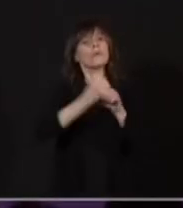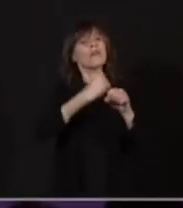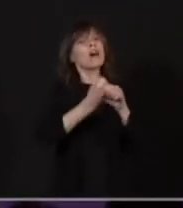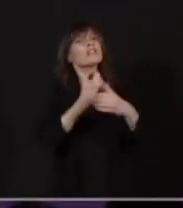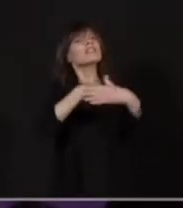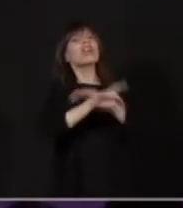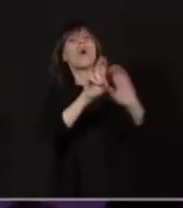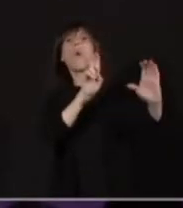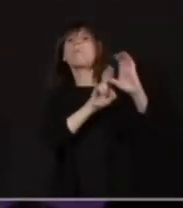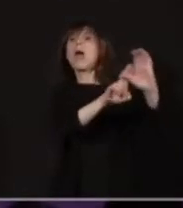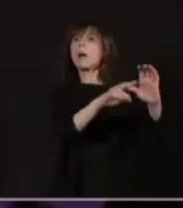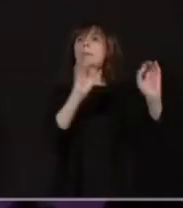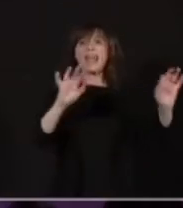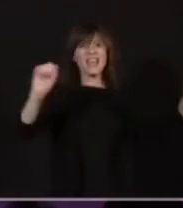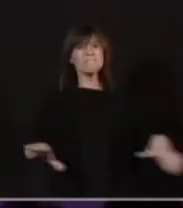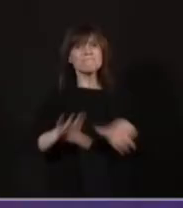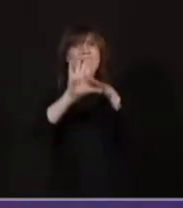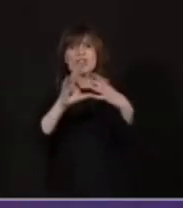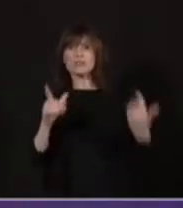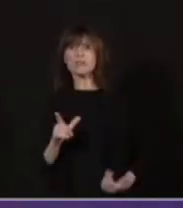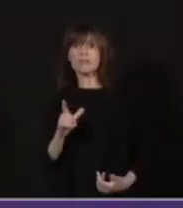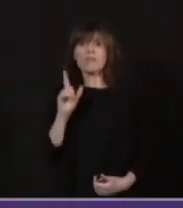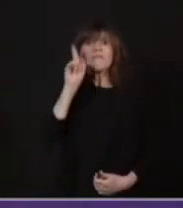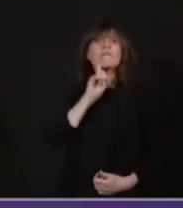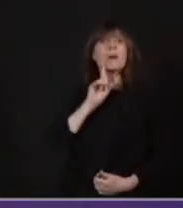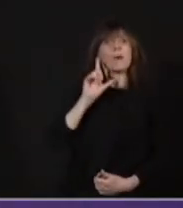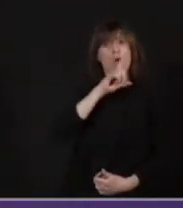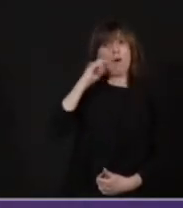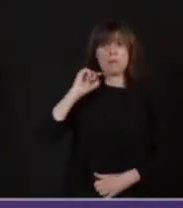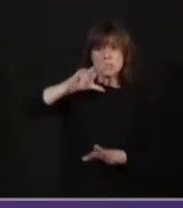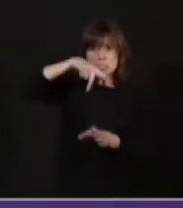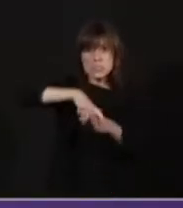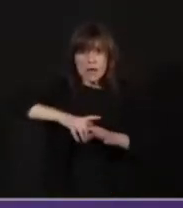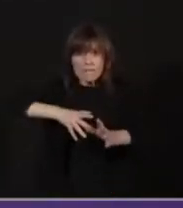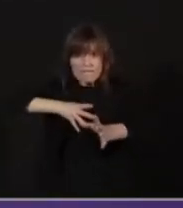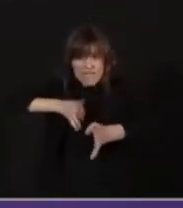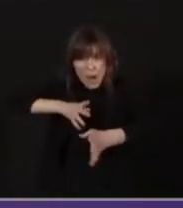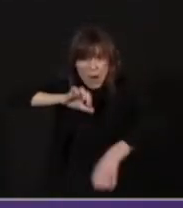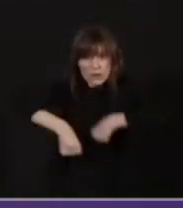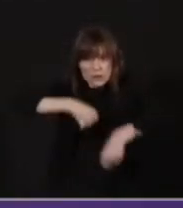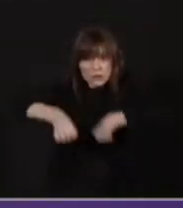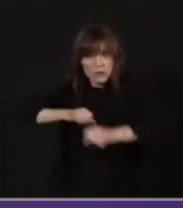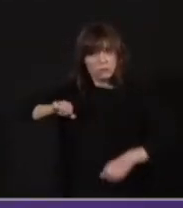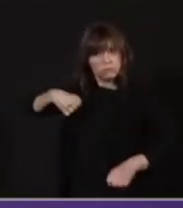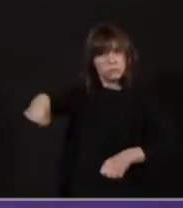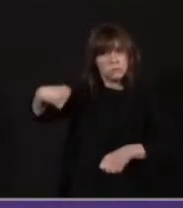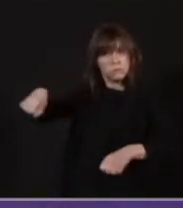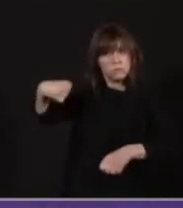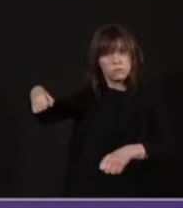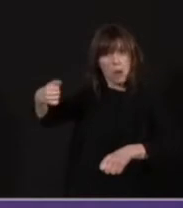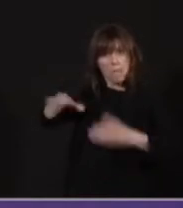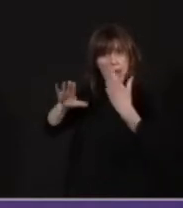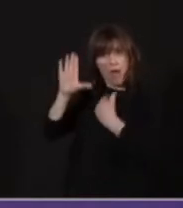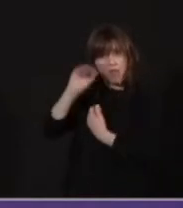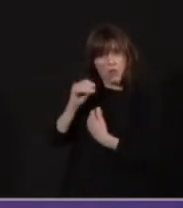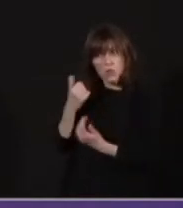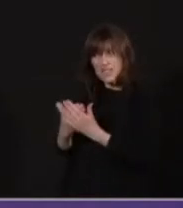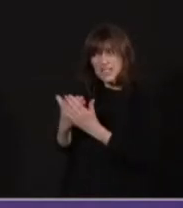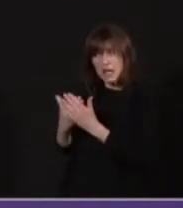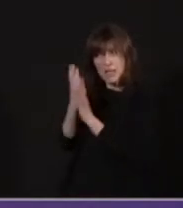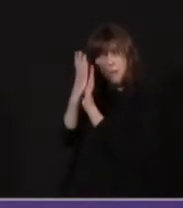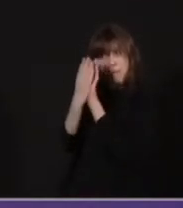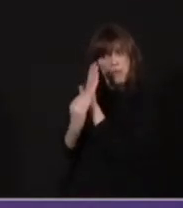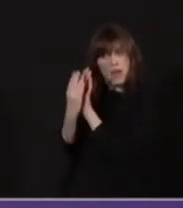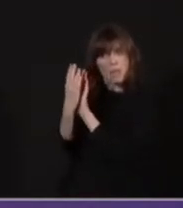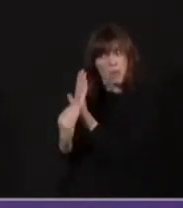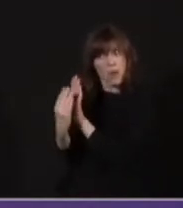du livreur sur son vélo, sur son scooter, mais attention, c'est en train de toucher tous les secteurs de la société. Parce qu'on a des modèles